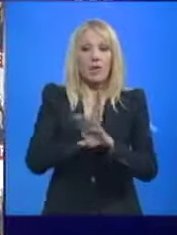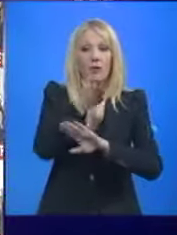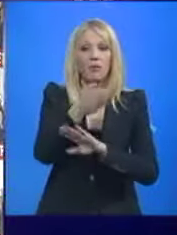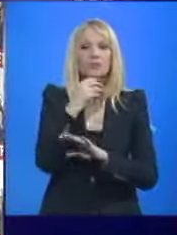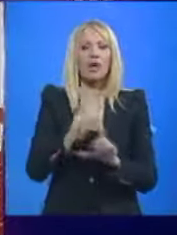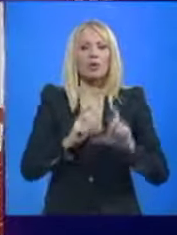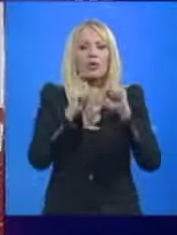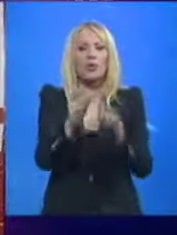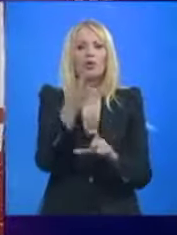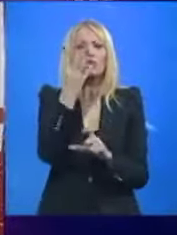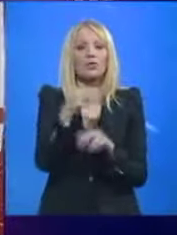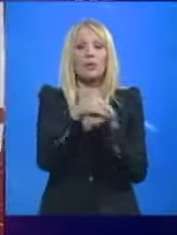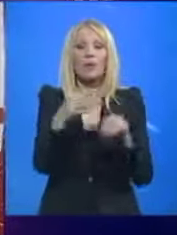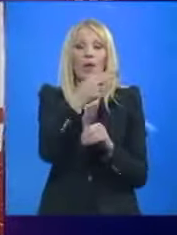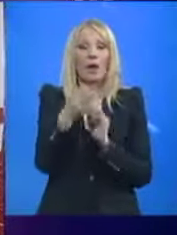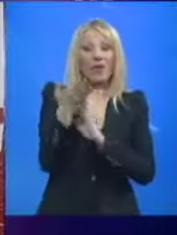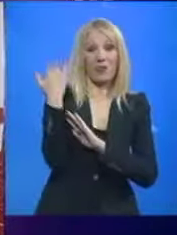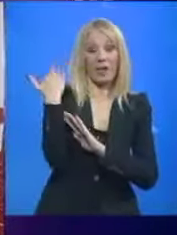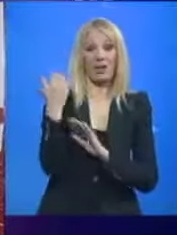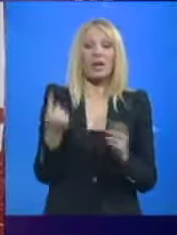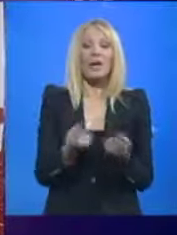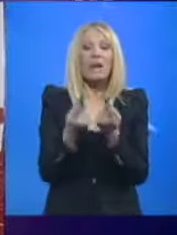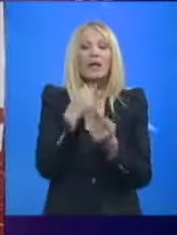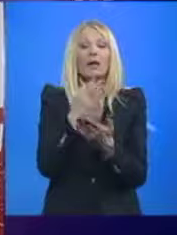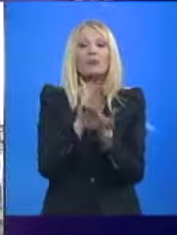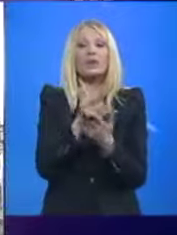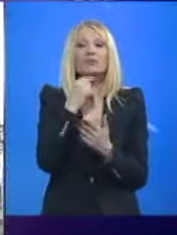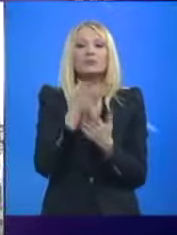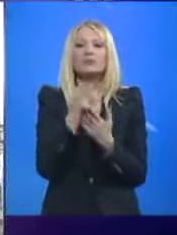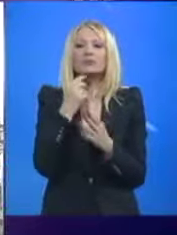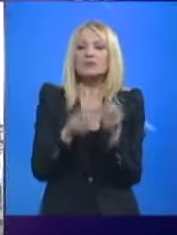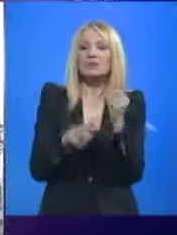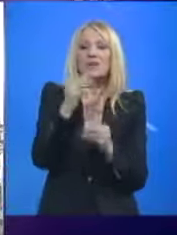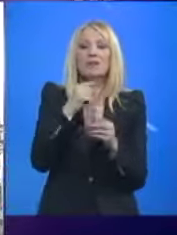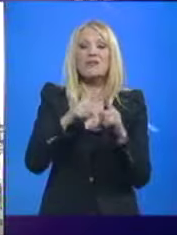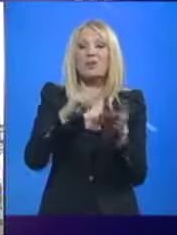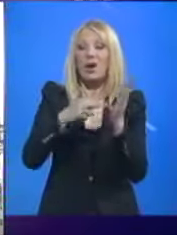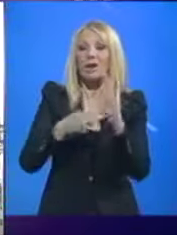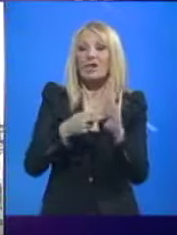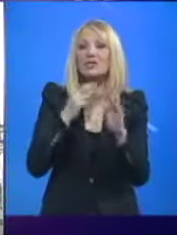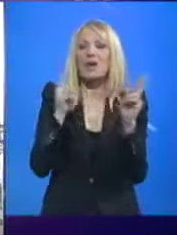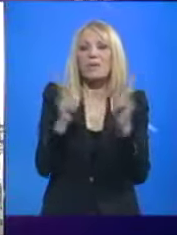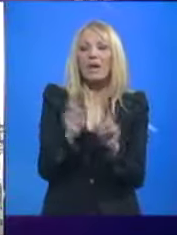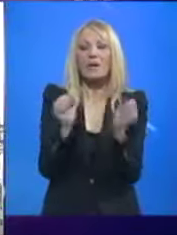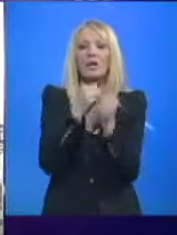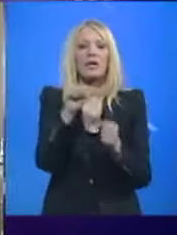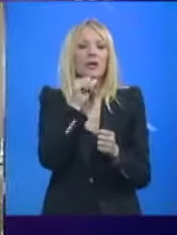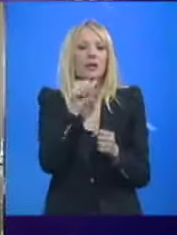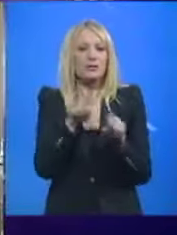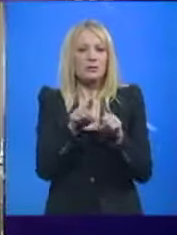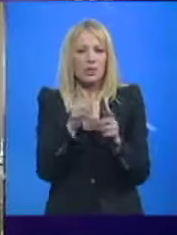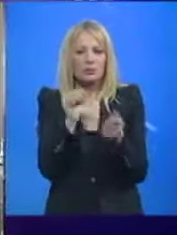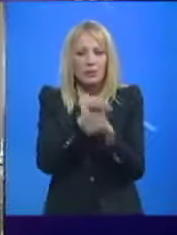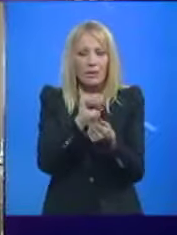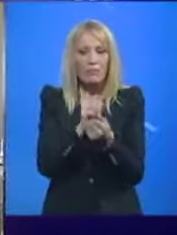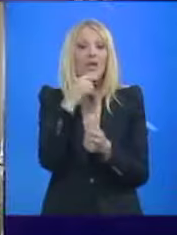dugom od skoro 4 miliona evra iz prethode kampanje, što je značajno limitiralo emitovanje političkih spotova u elektronskim medijima. Iz